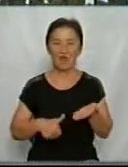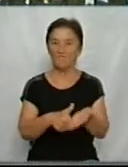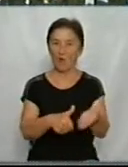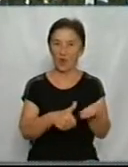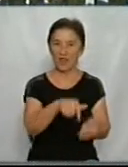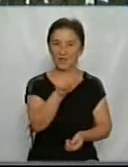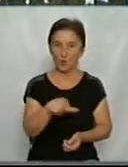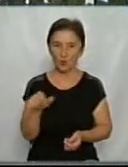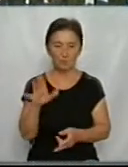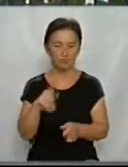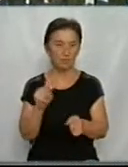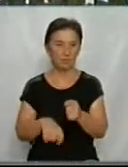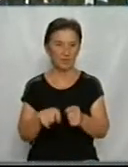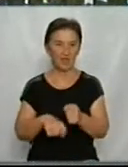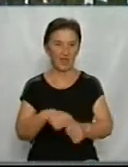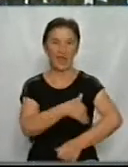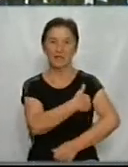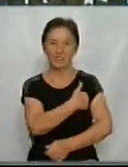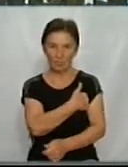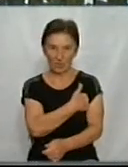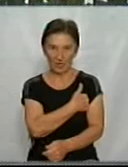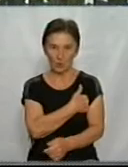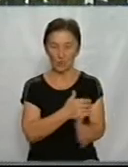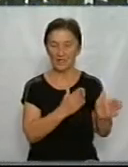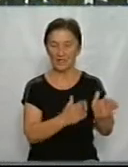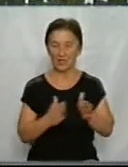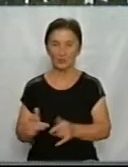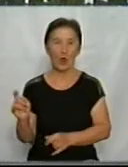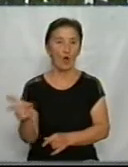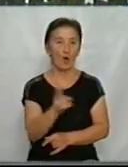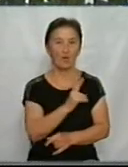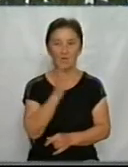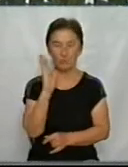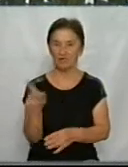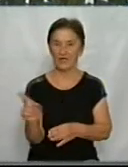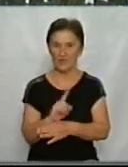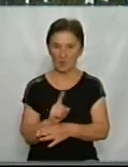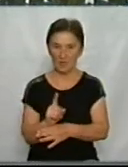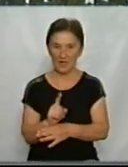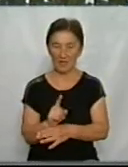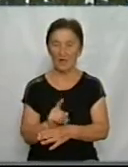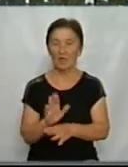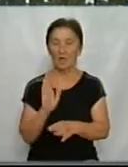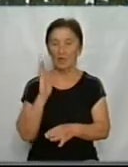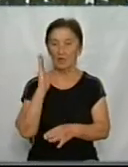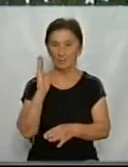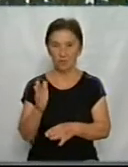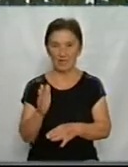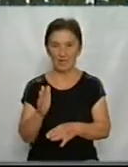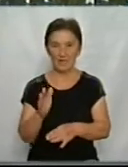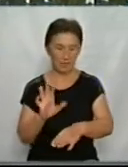температурний режим. Тим, у кого буде нормальний температурний режим, ми будемо цепляти